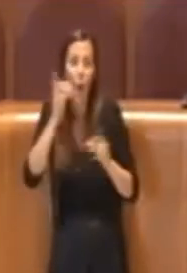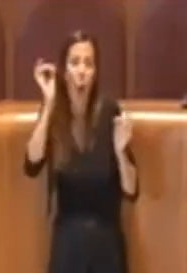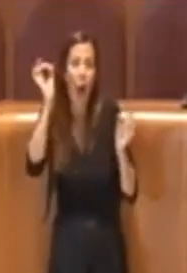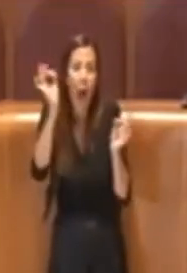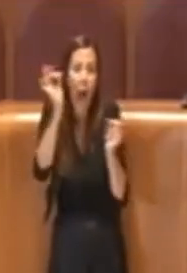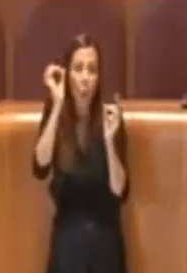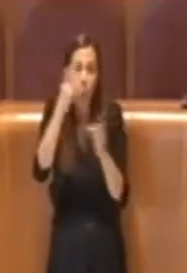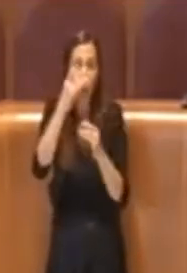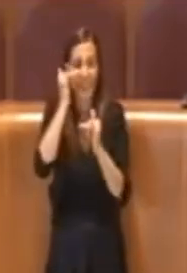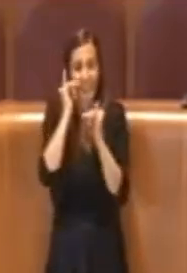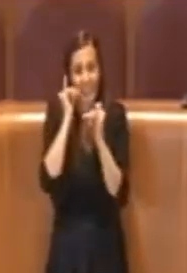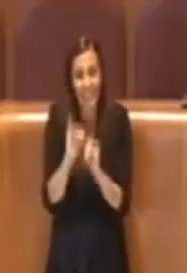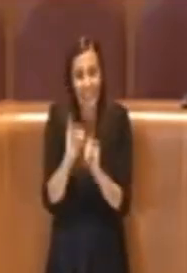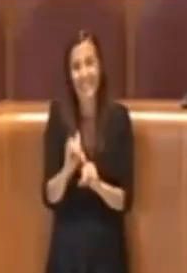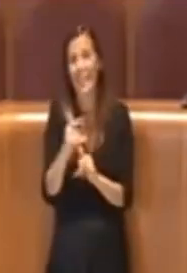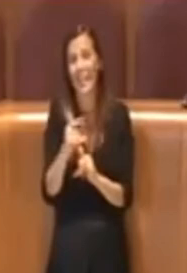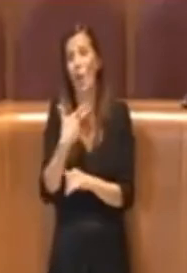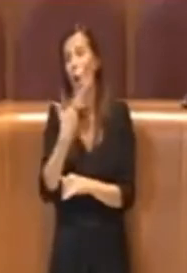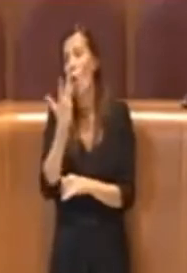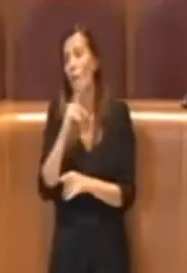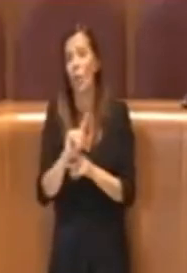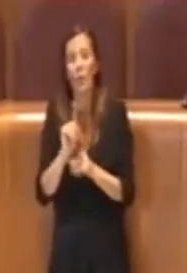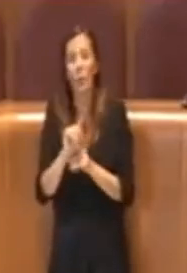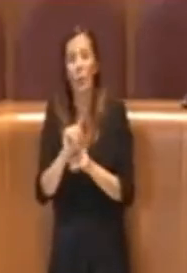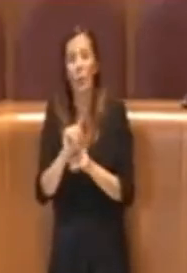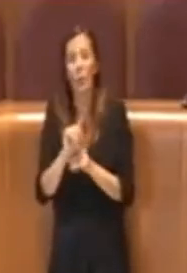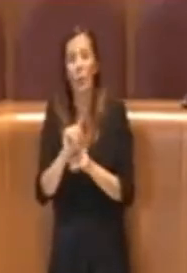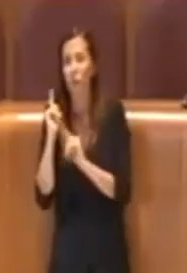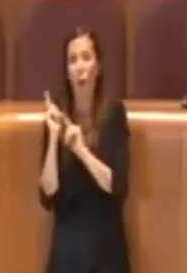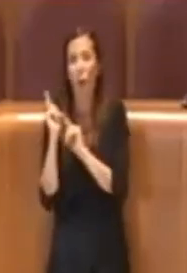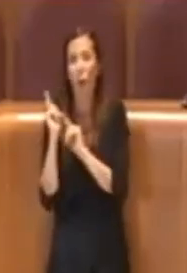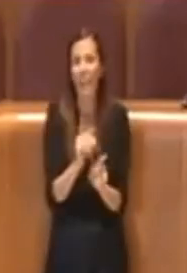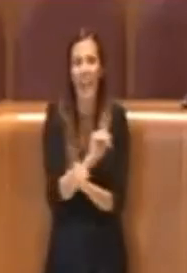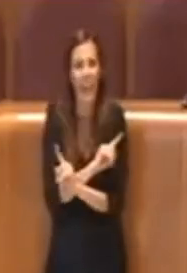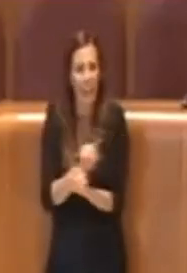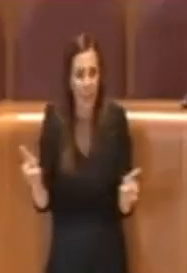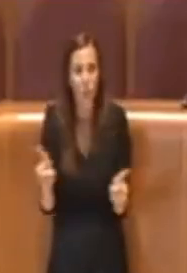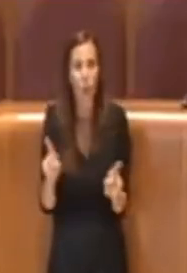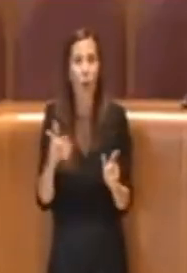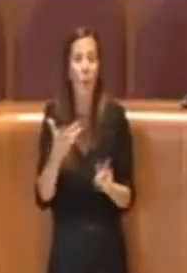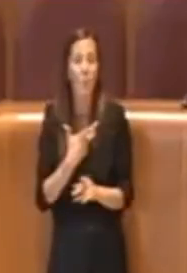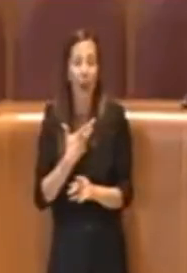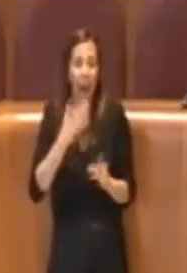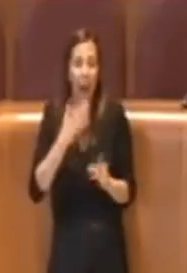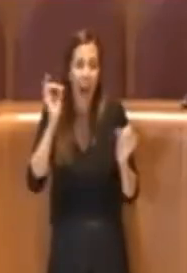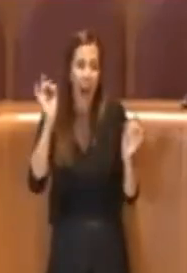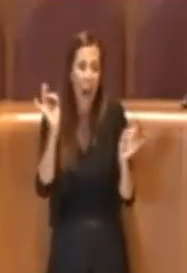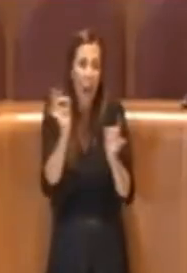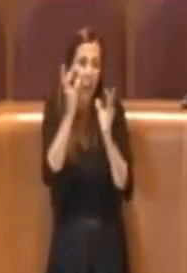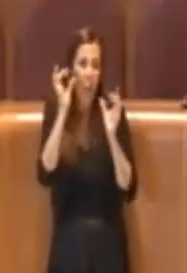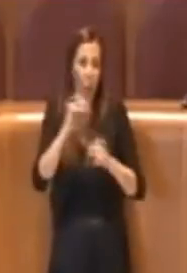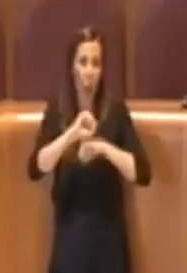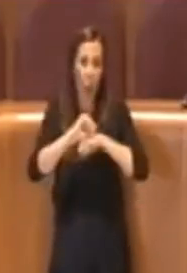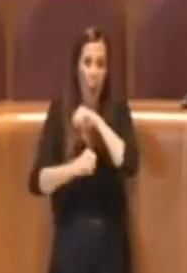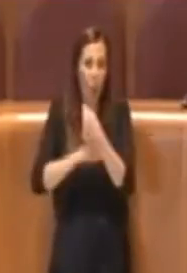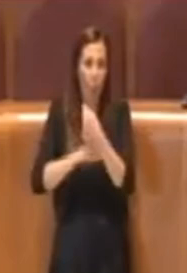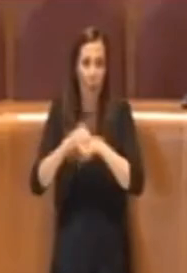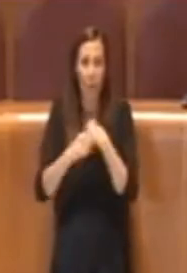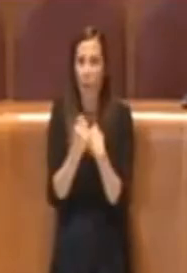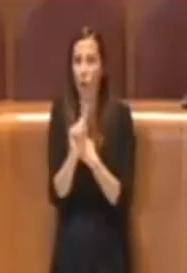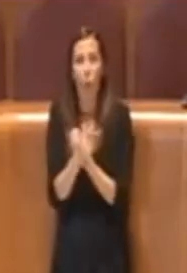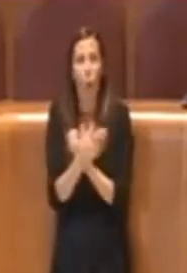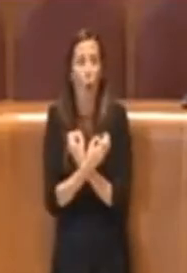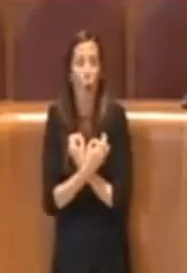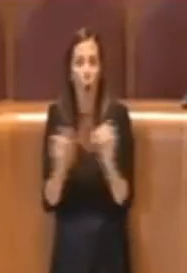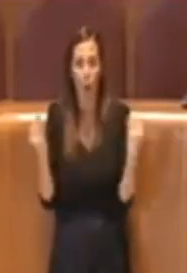criminalizzare nessuno, ci mancherebbe altro, però erano dei singoli casi di comportamenti non corretti